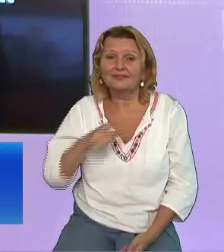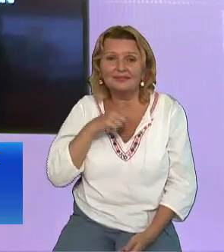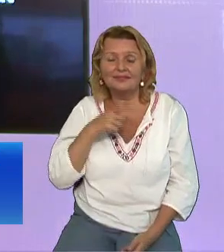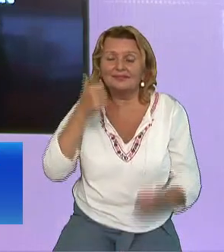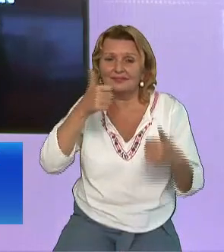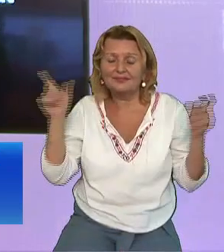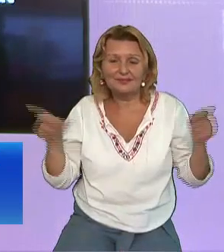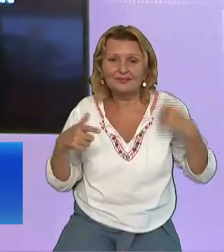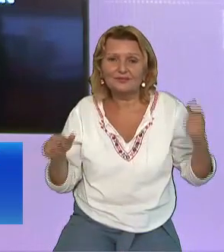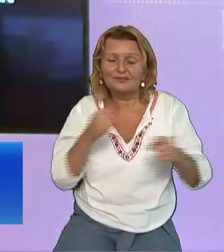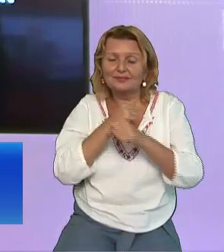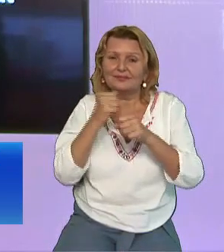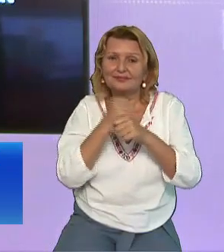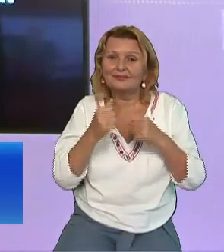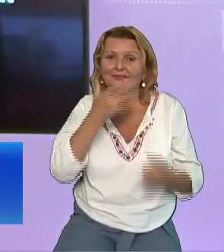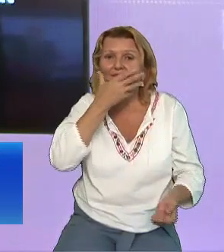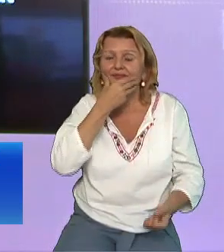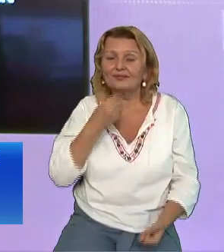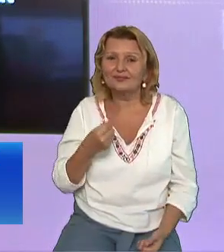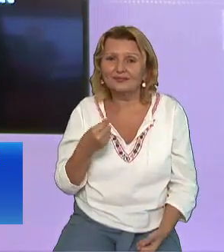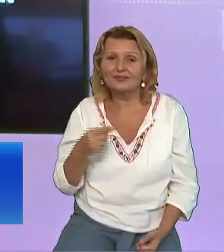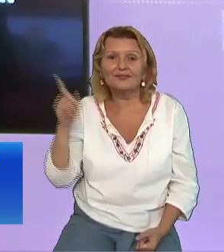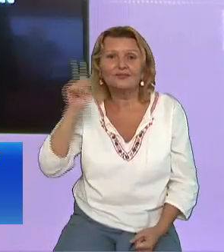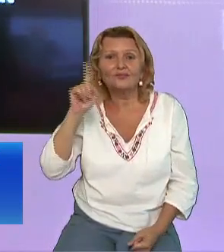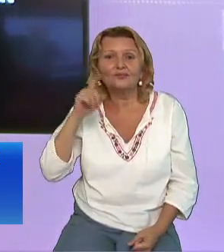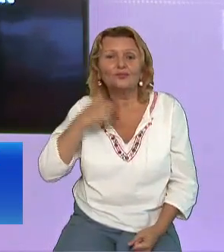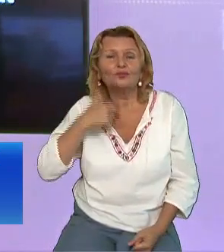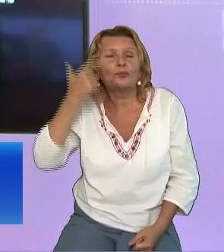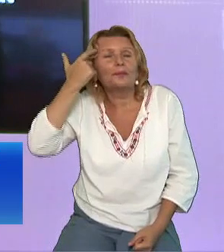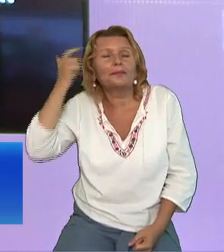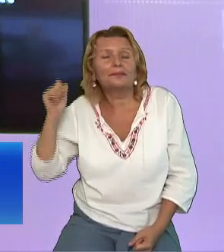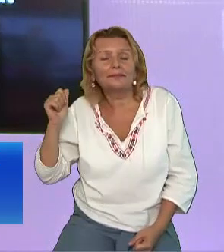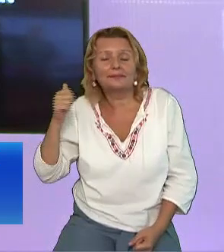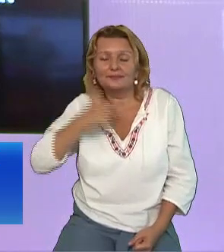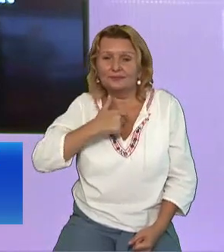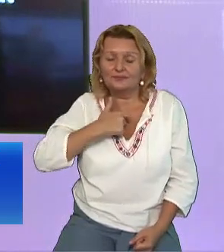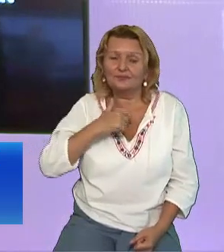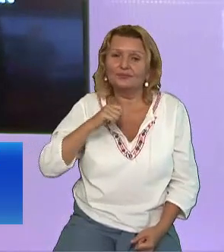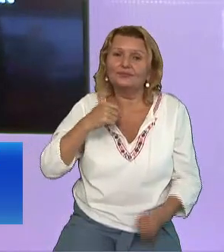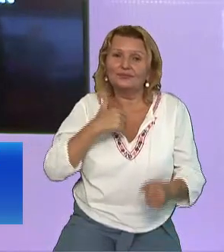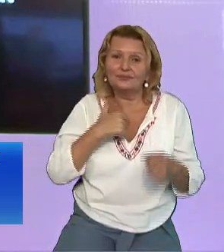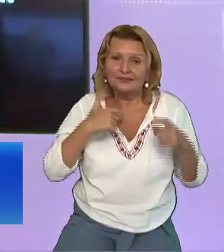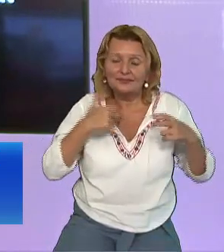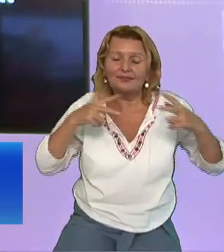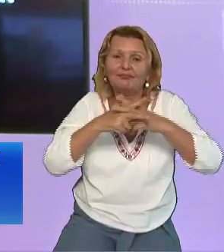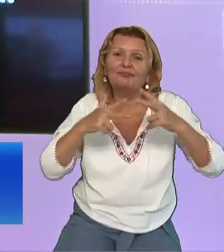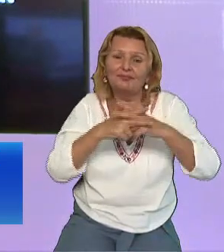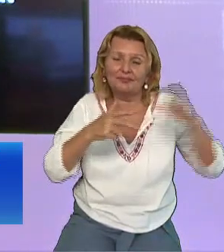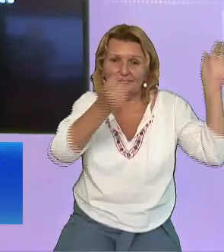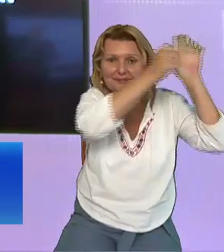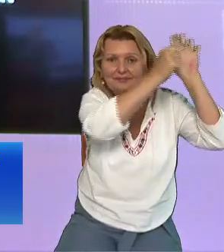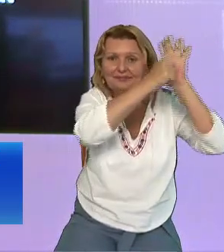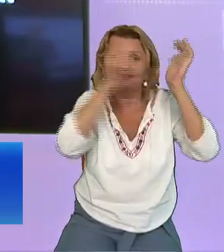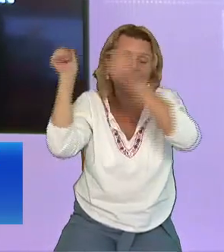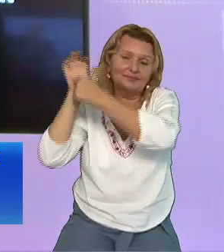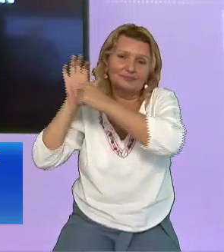Nu știam că și eu soldat roman Și sunt cuprins de ura lui Satan Dar noi am fost acolo